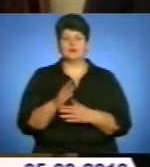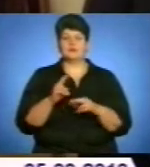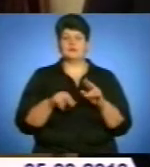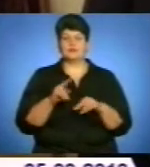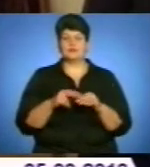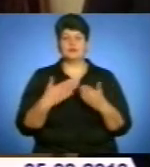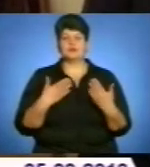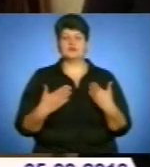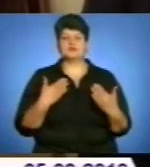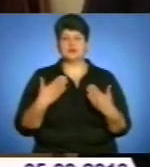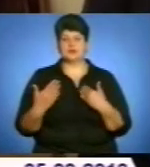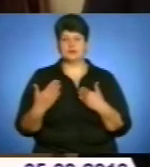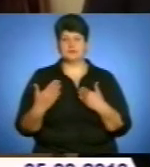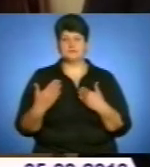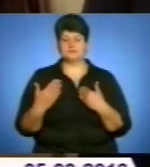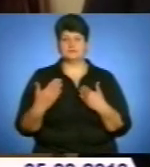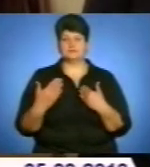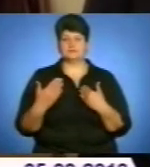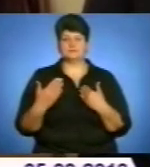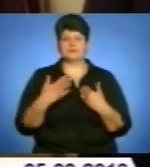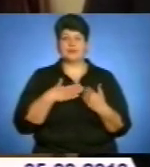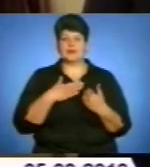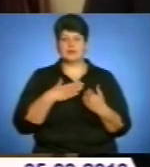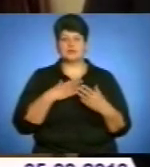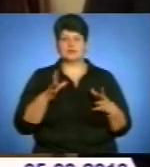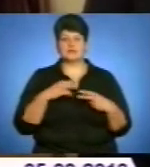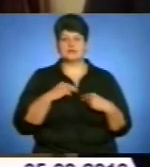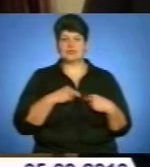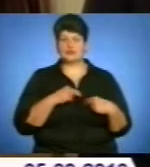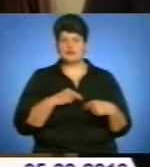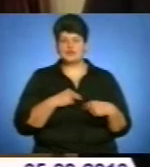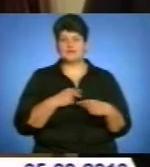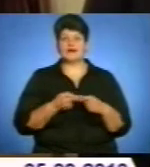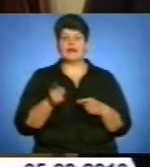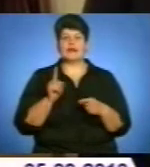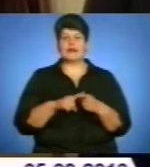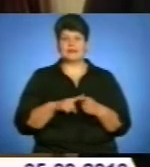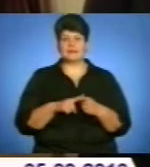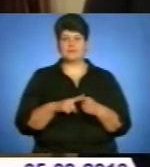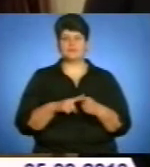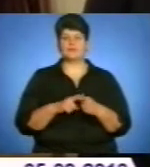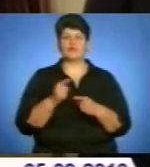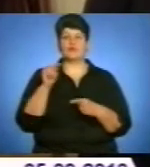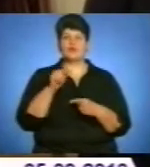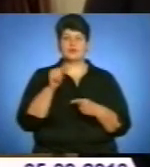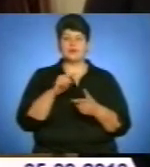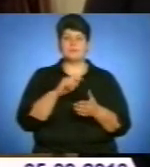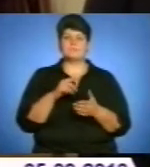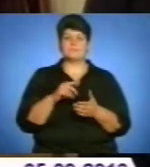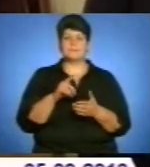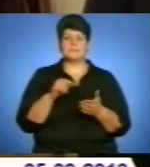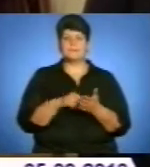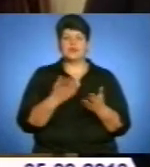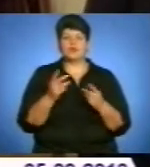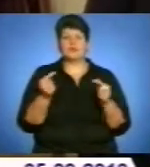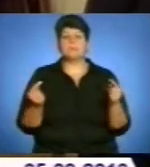нашого співпрацювання. Это по тем маркам, по которым мы